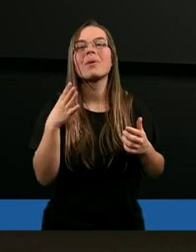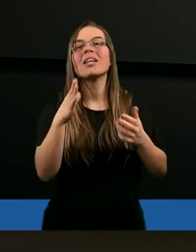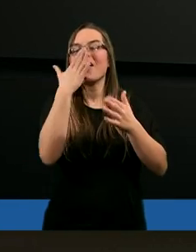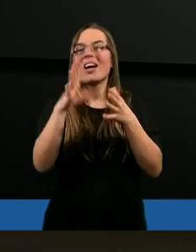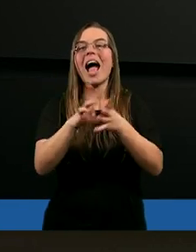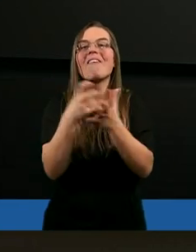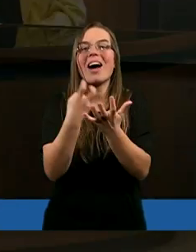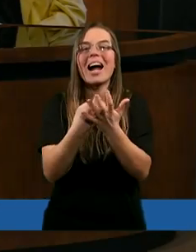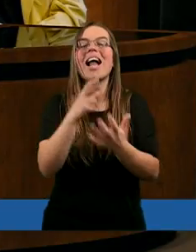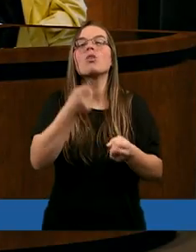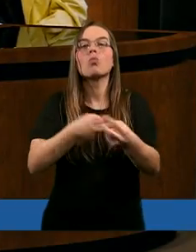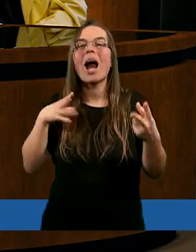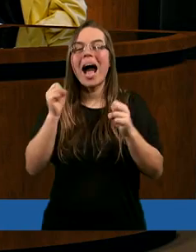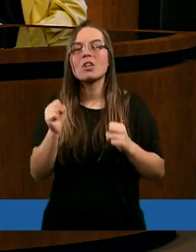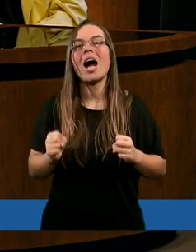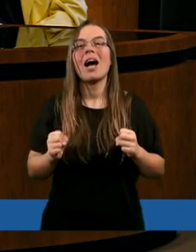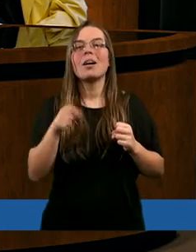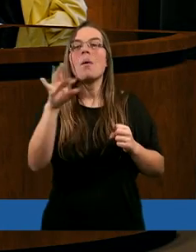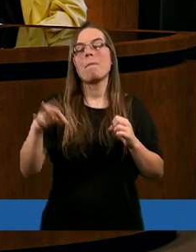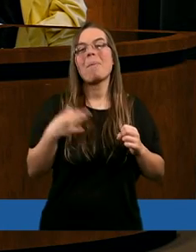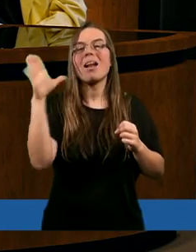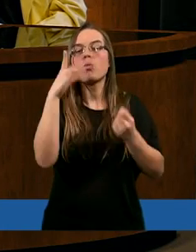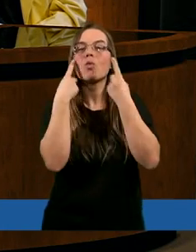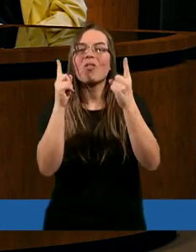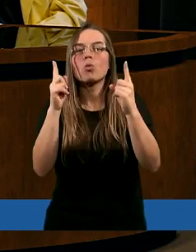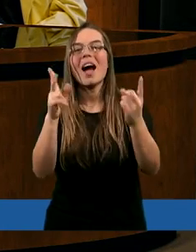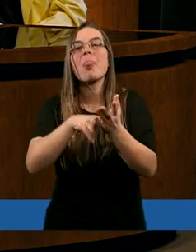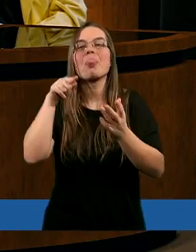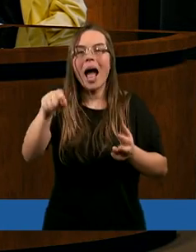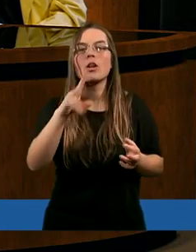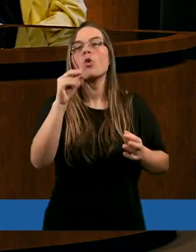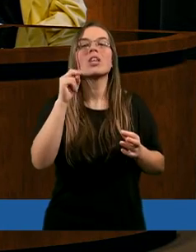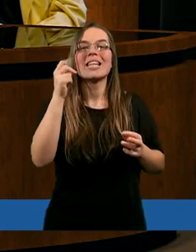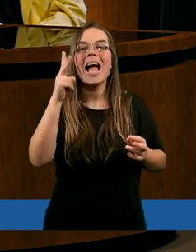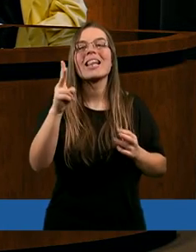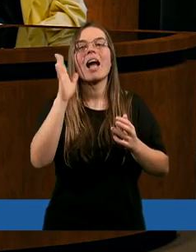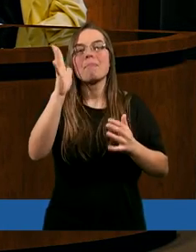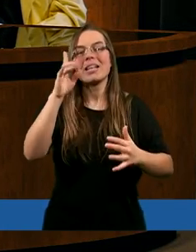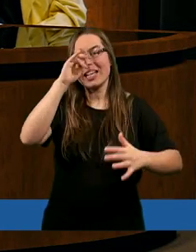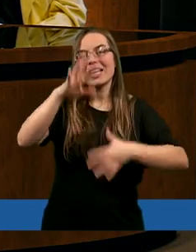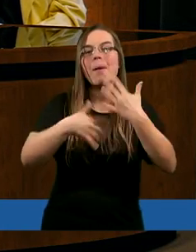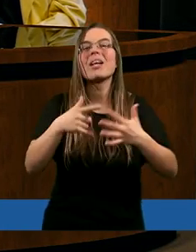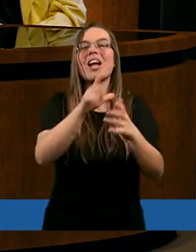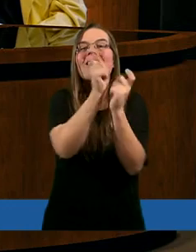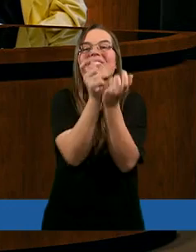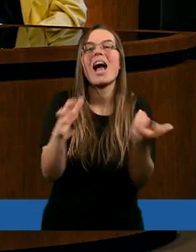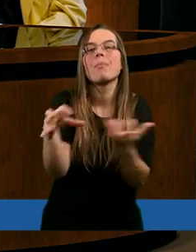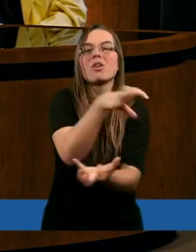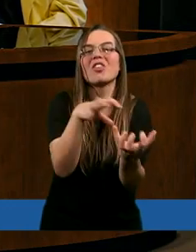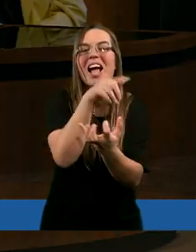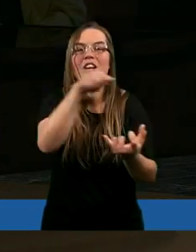Ewangelii Łukasza? No Pan Bóg zwrócił na to uwagę, że jednak będzie zamieszanie w całym świecie i